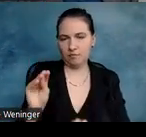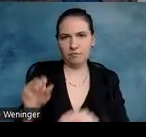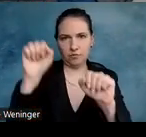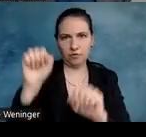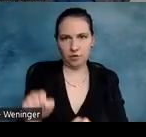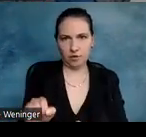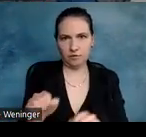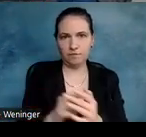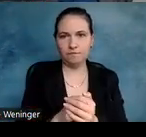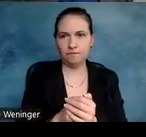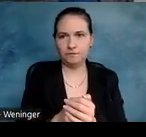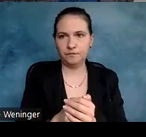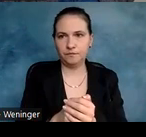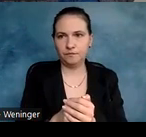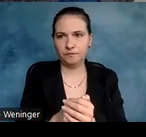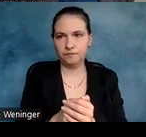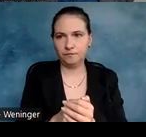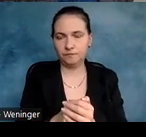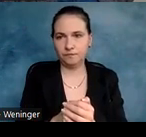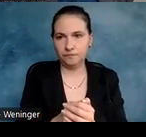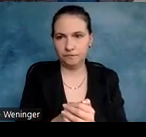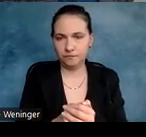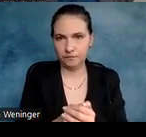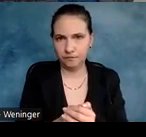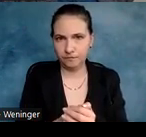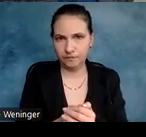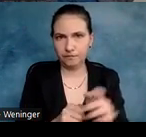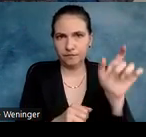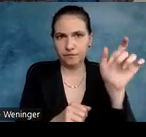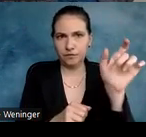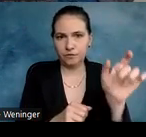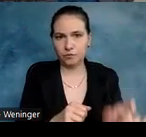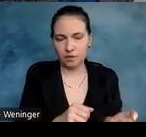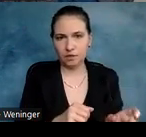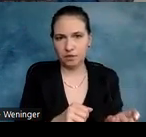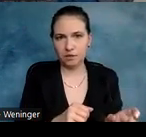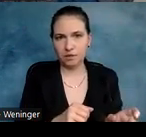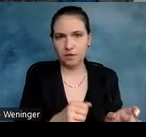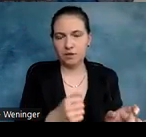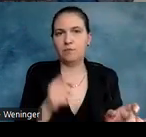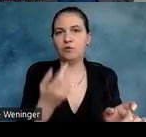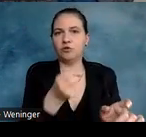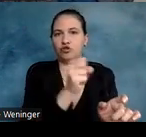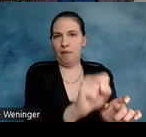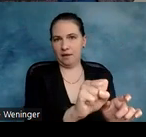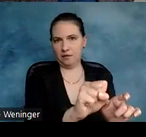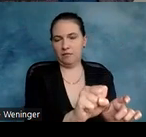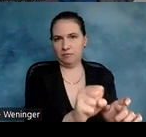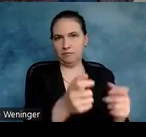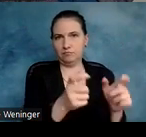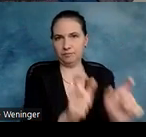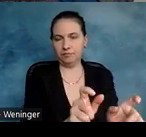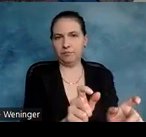sperrt dann in der Regel die erste Spalte, damit da keine Eingaben gemacht werden können.